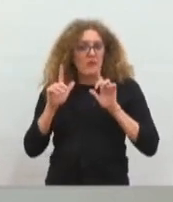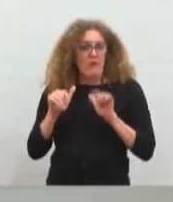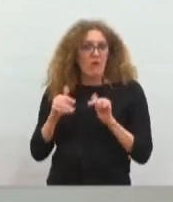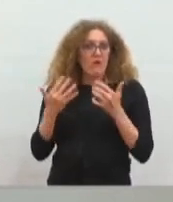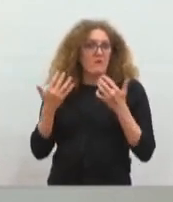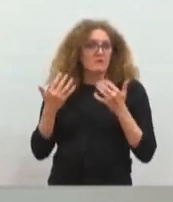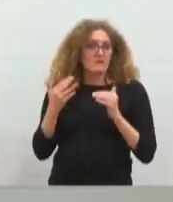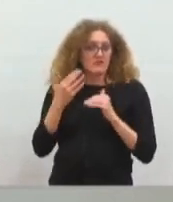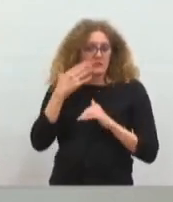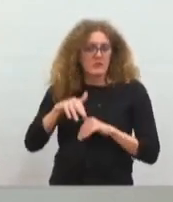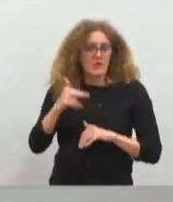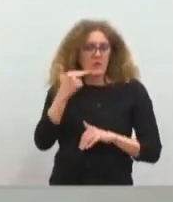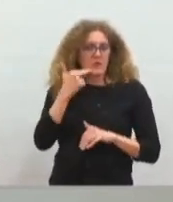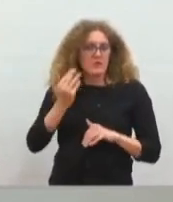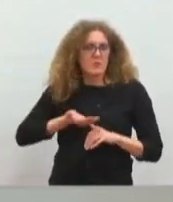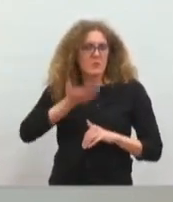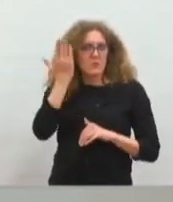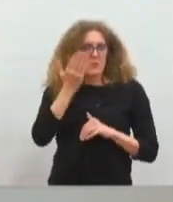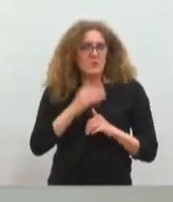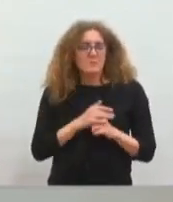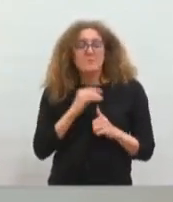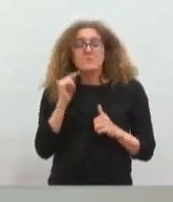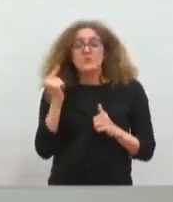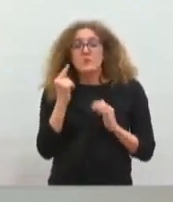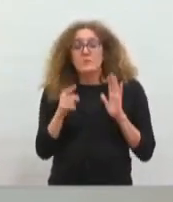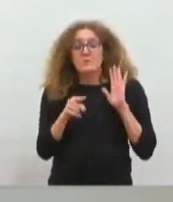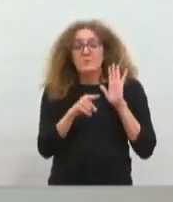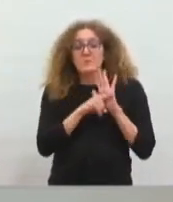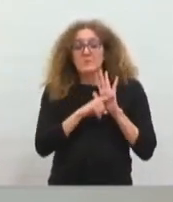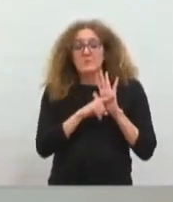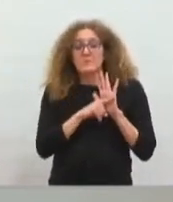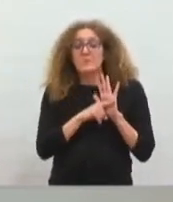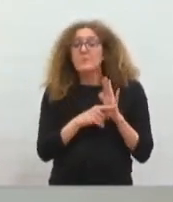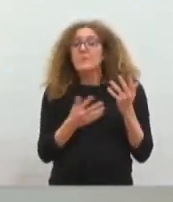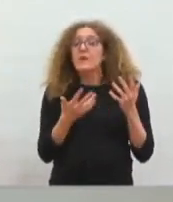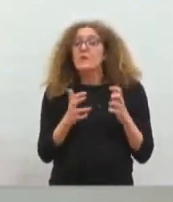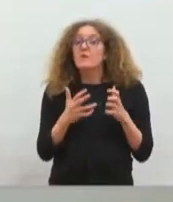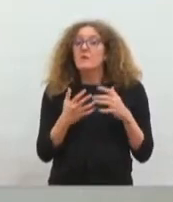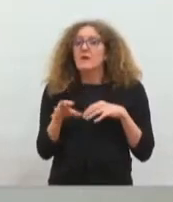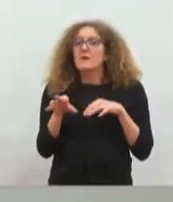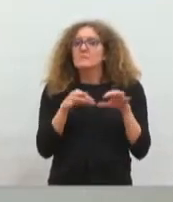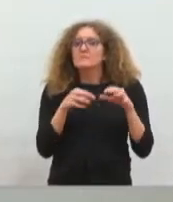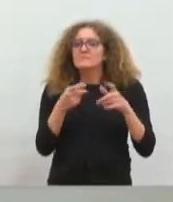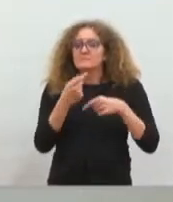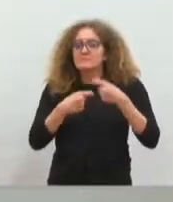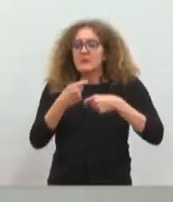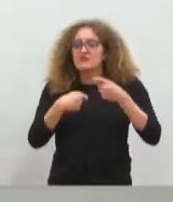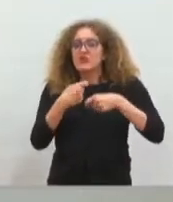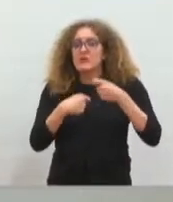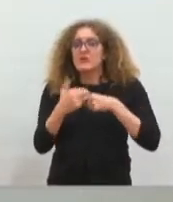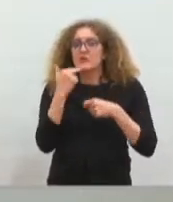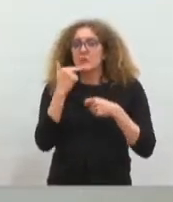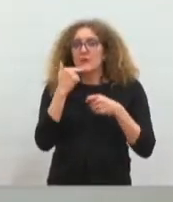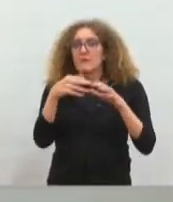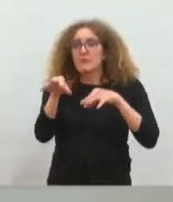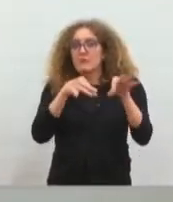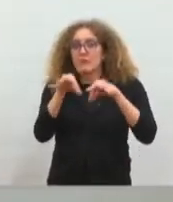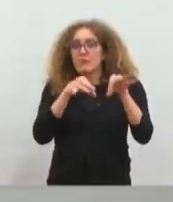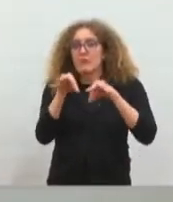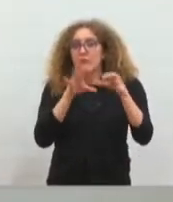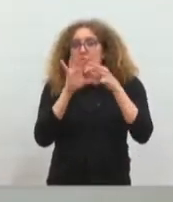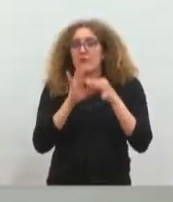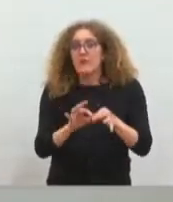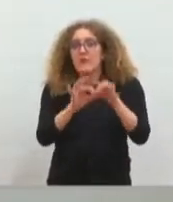Et deuxièmement, de ne pas remettre en cause le passage d'un marché général de performance concernant Mahera, puisque c'est le